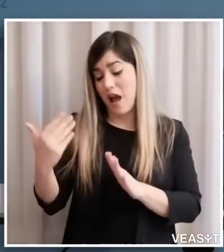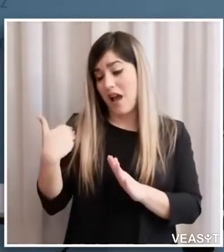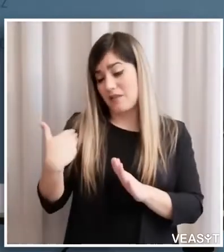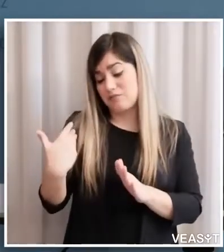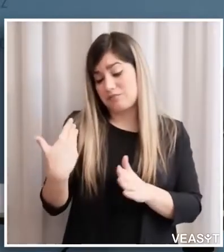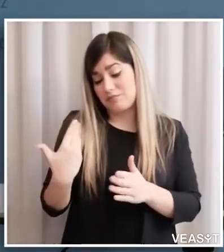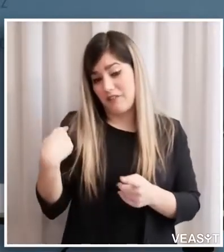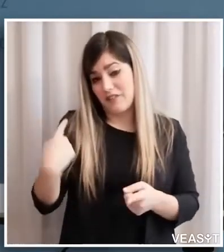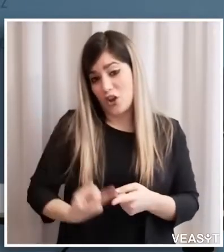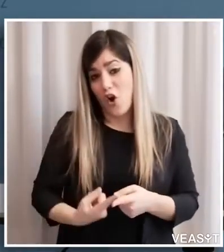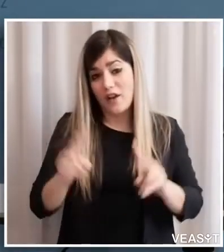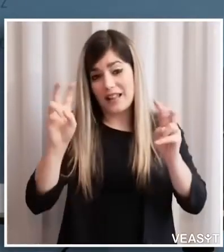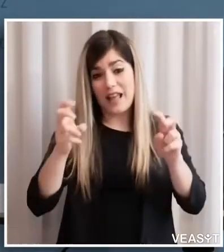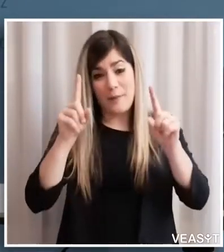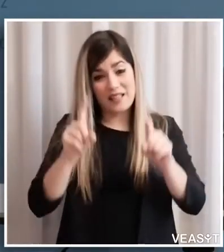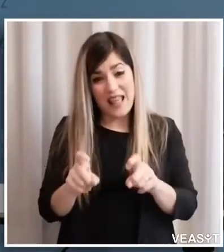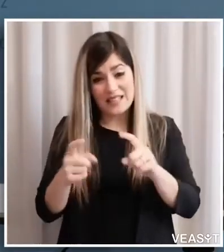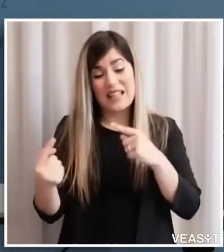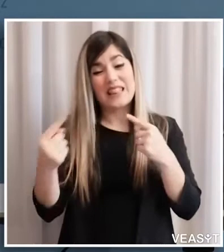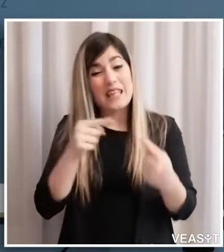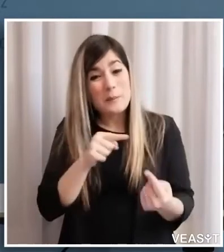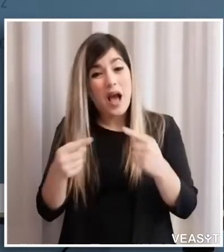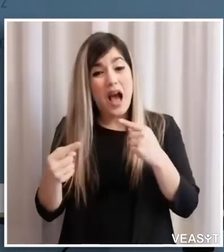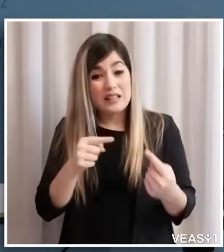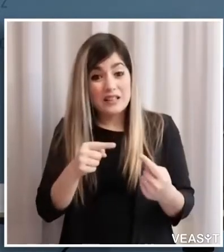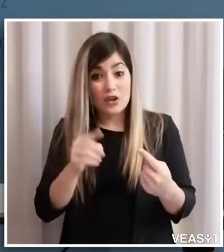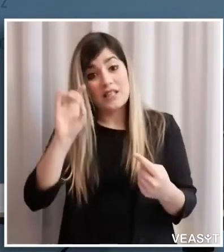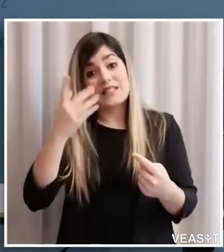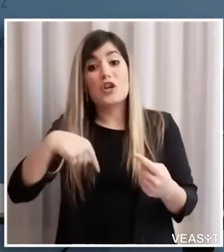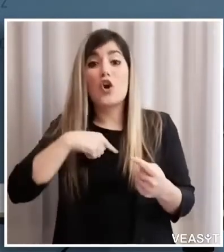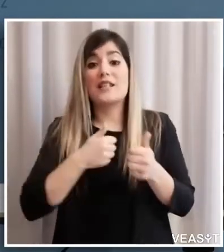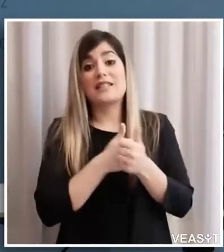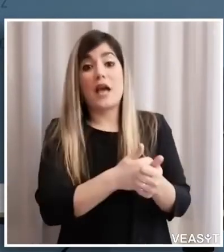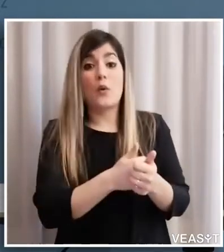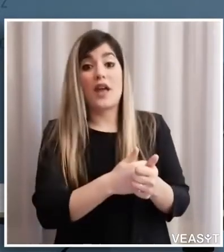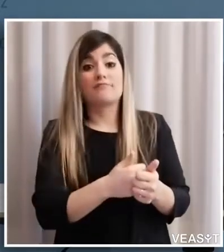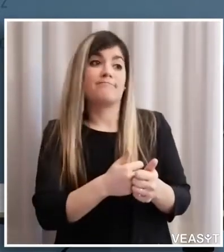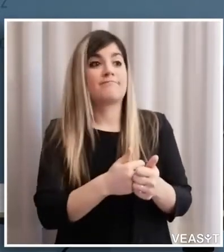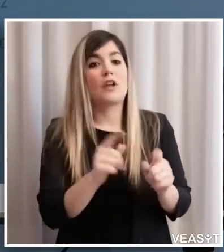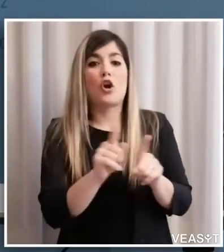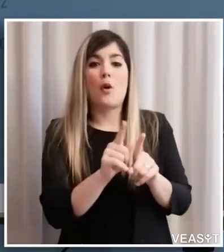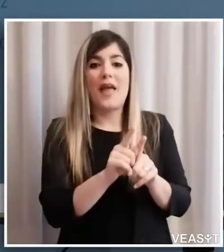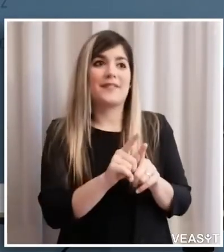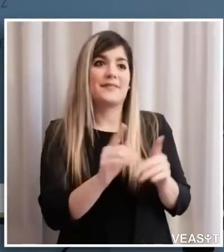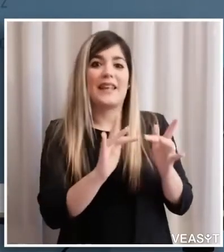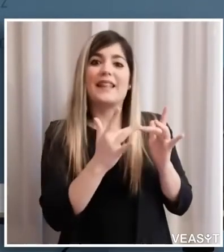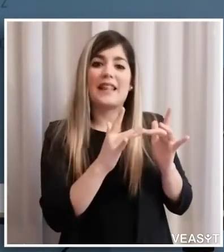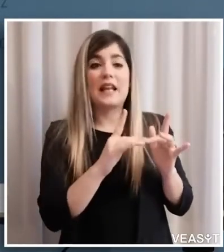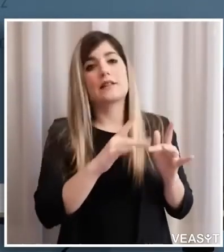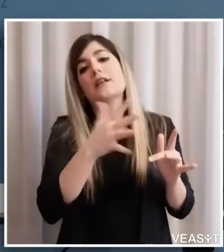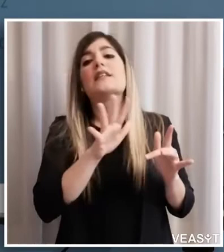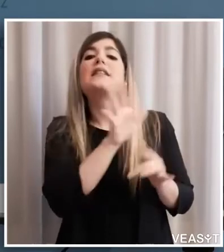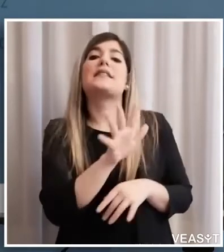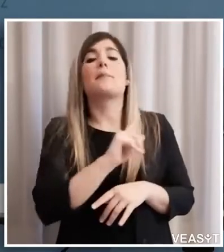dei test se seguiamo i dibattiti su internet sui social ma anche sui giornali sembrerebbe che quasi tutti ormai siano esperti di epidemiologia